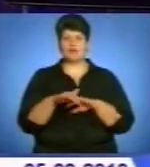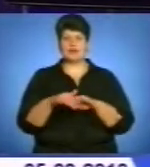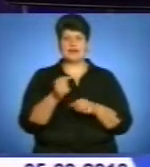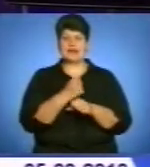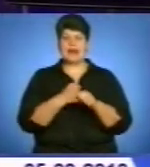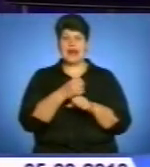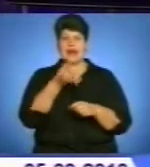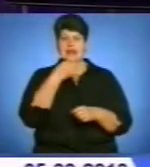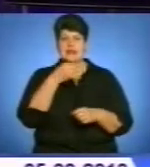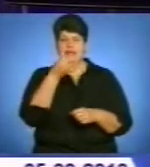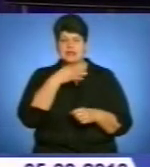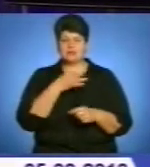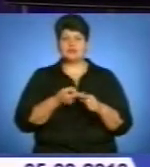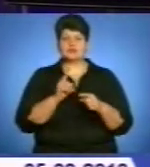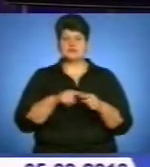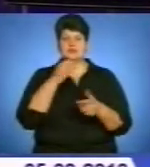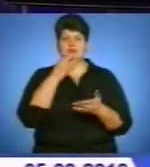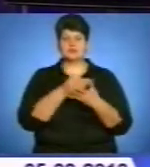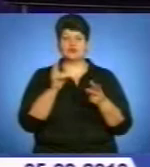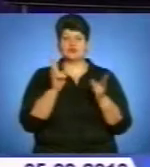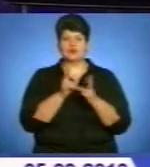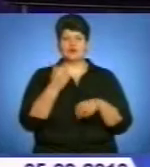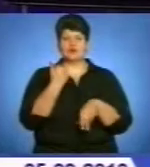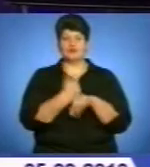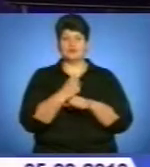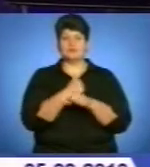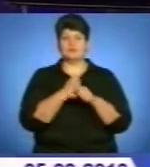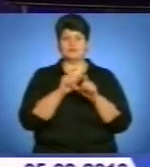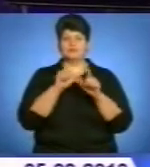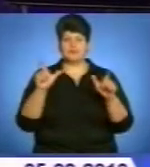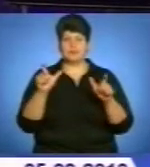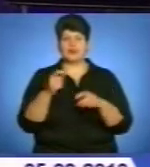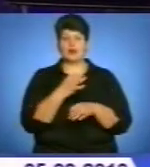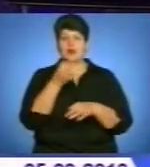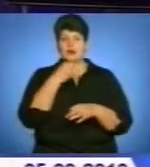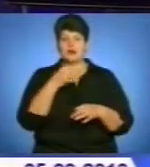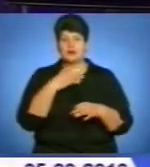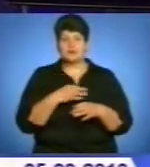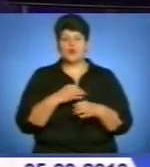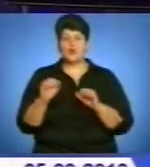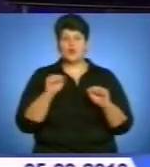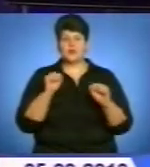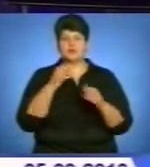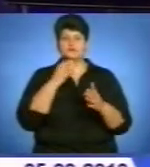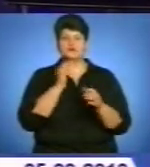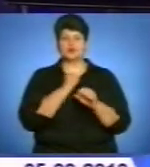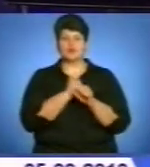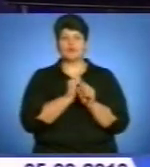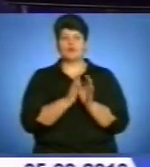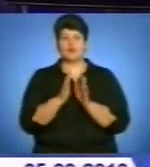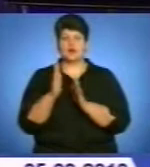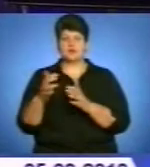Микола Азаров під час зустрічі із основними дистриб'юторами лікарських засобів. Він запевнив, що уряд наведе порядок із